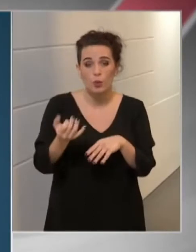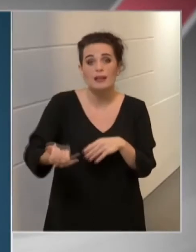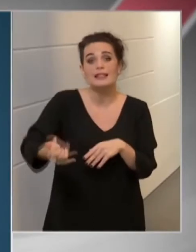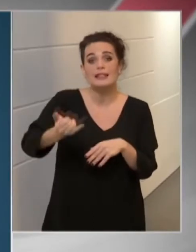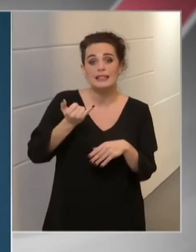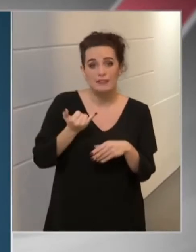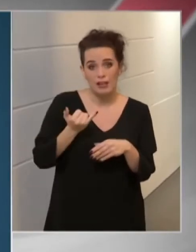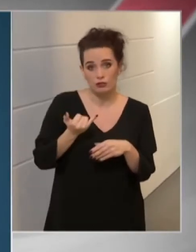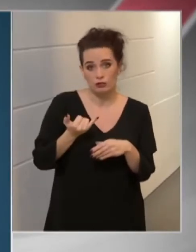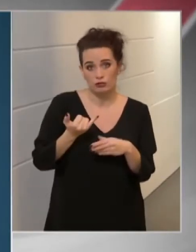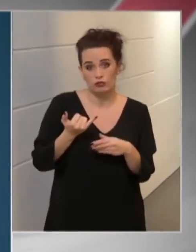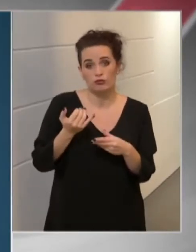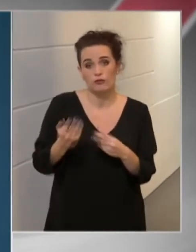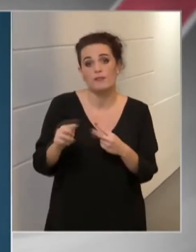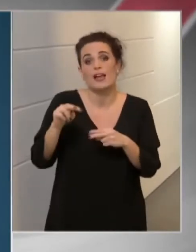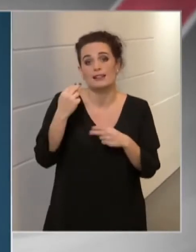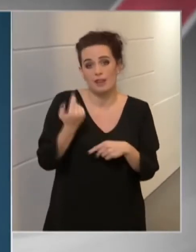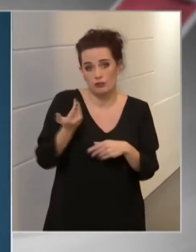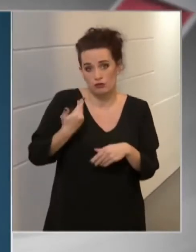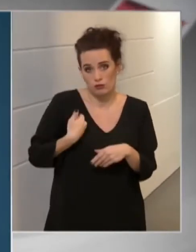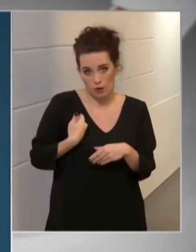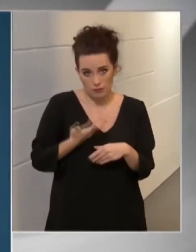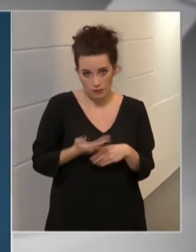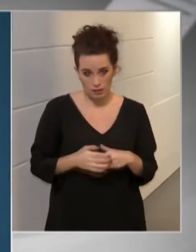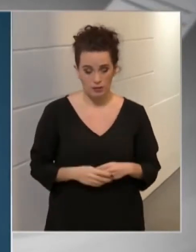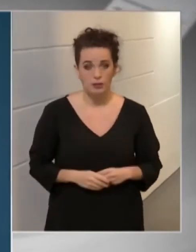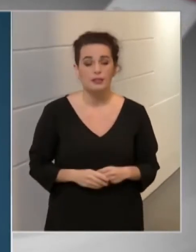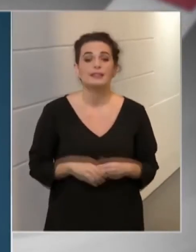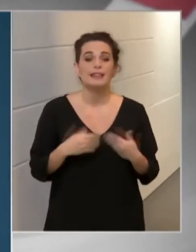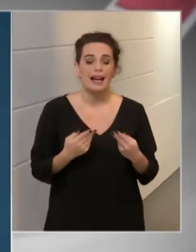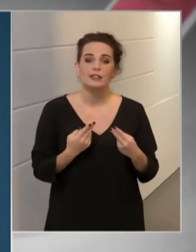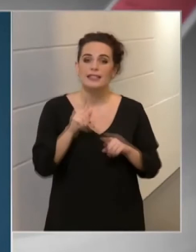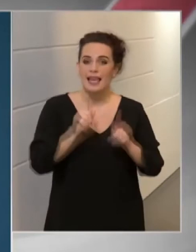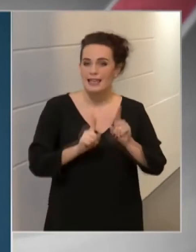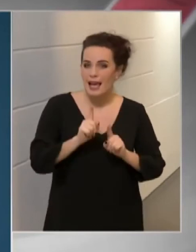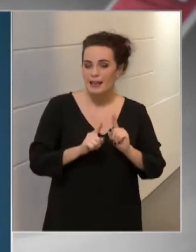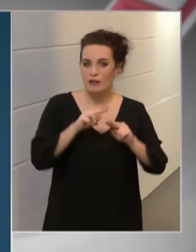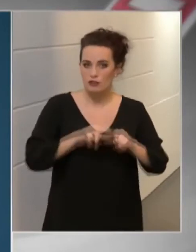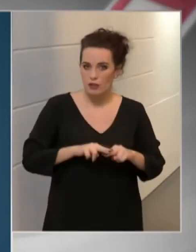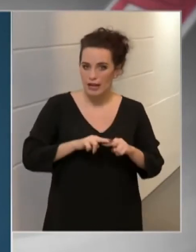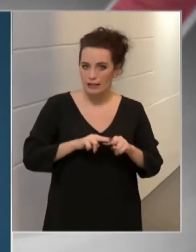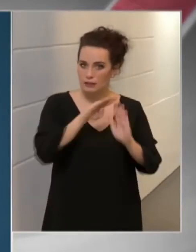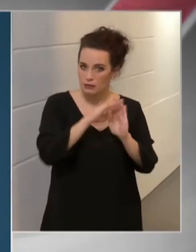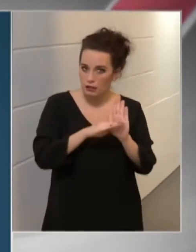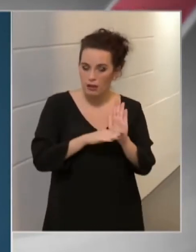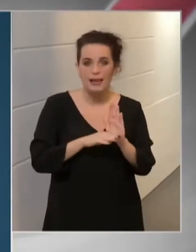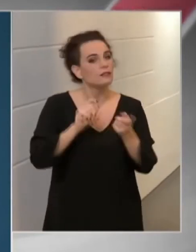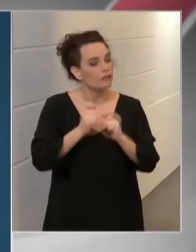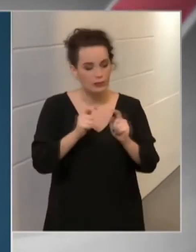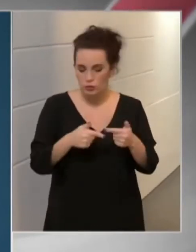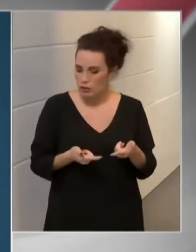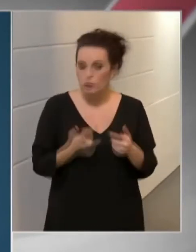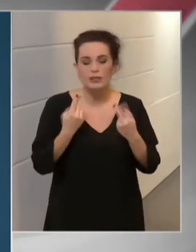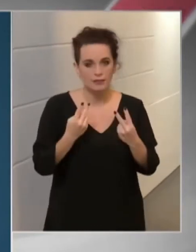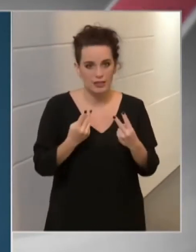tesztek elrendelésének menetrendjéről is szólt. A rend, az eljárásrend változatlanul érvényes, a